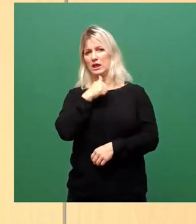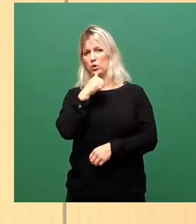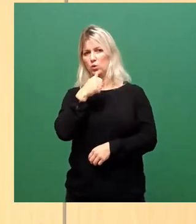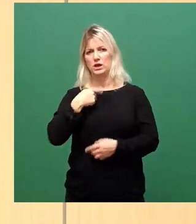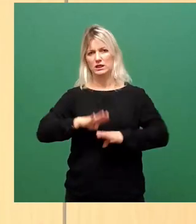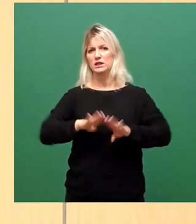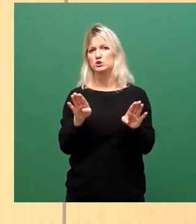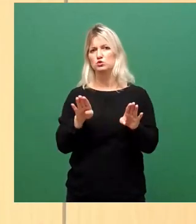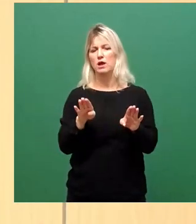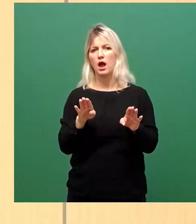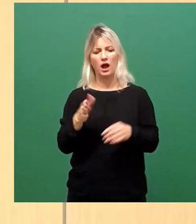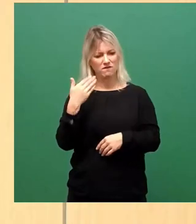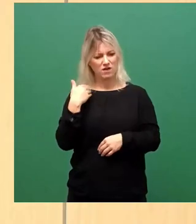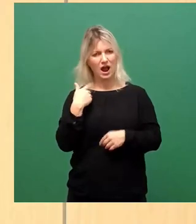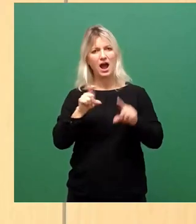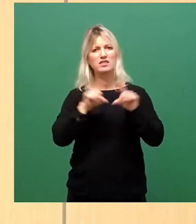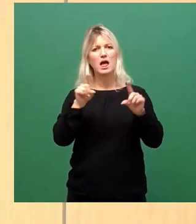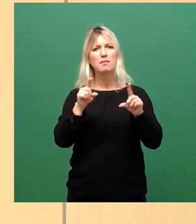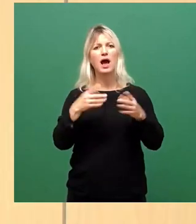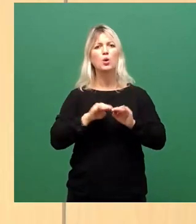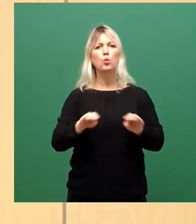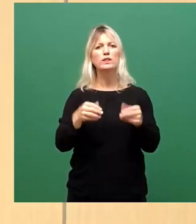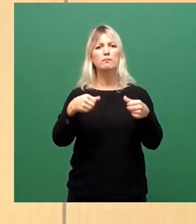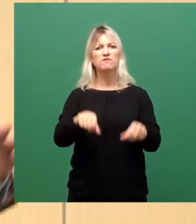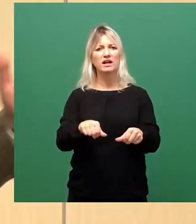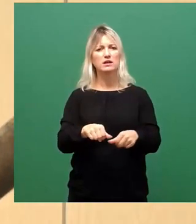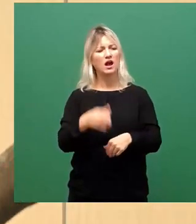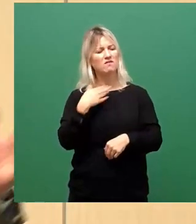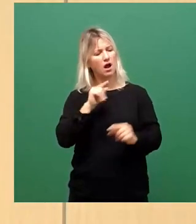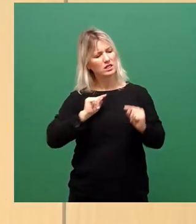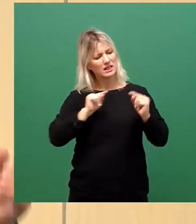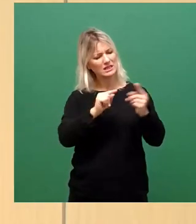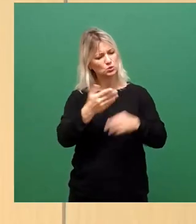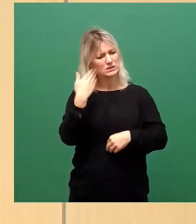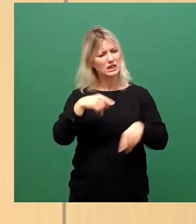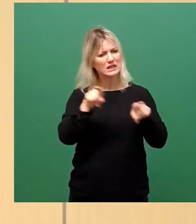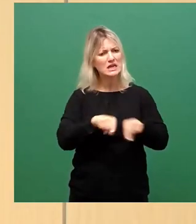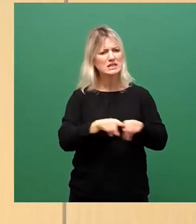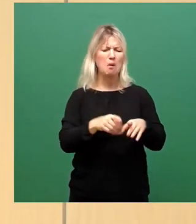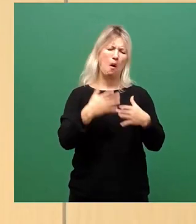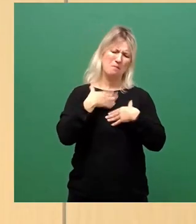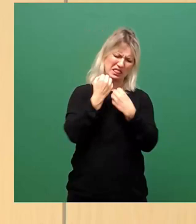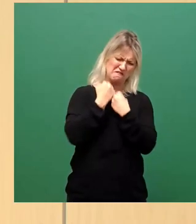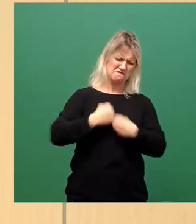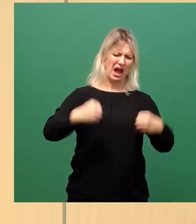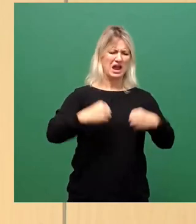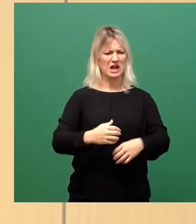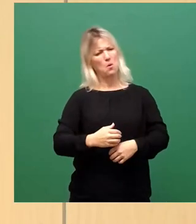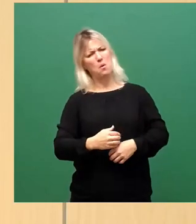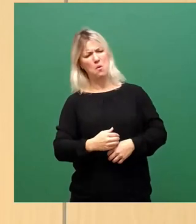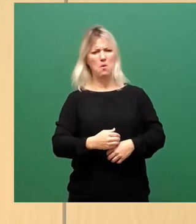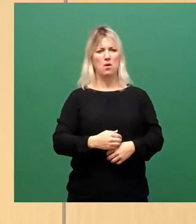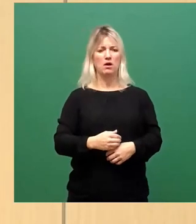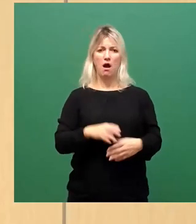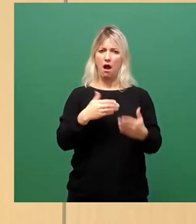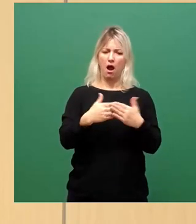die Einführung der Gurtpflicht. Das war genau dieselbe Diskussion. Meine Freiheit, wer soll mich denn hindern, im Auto den Gurt